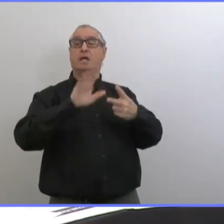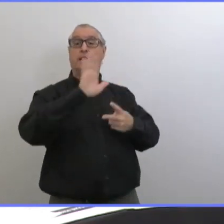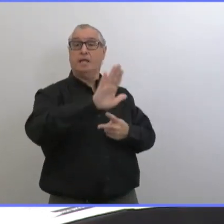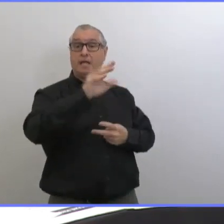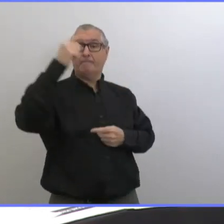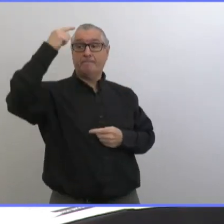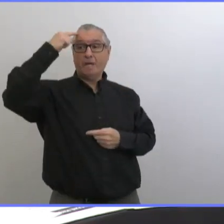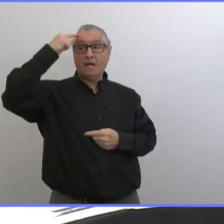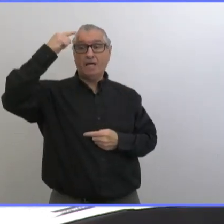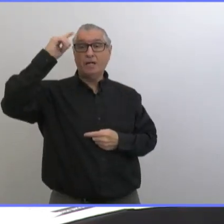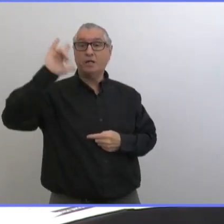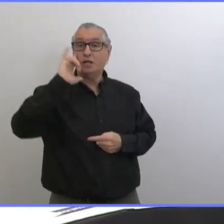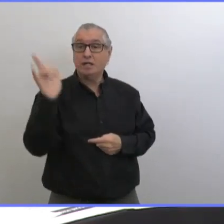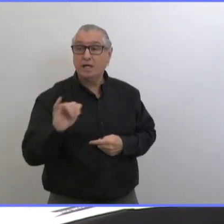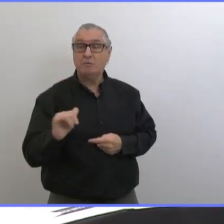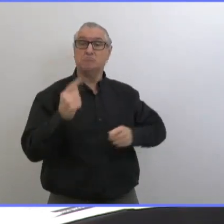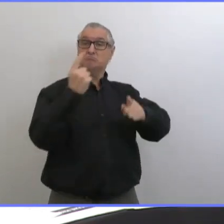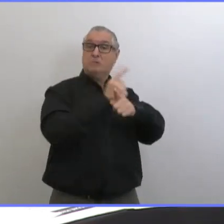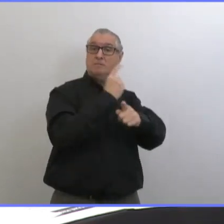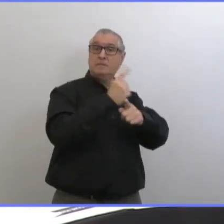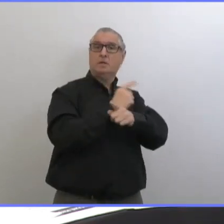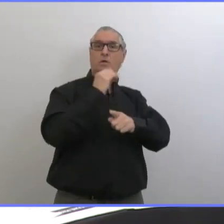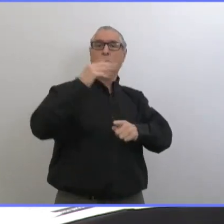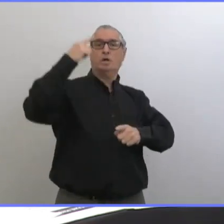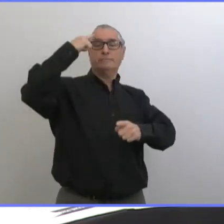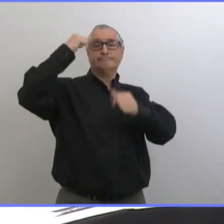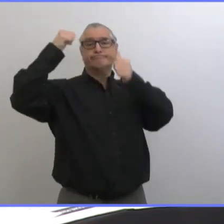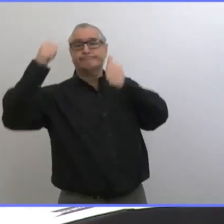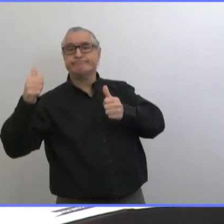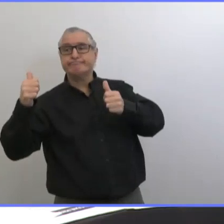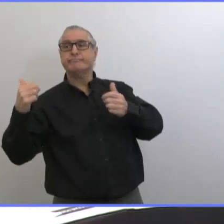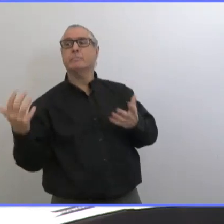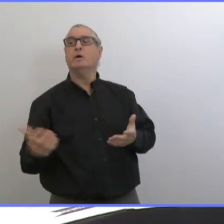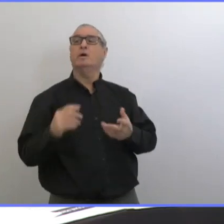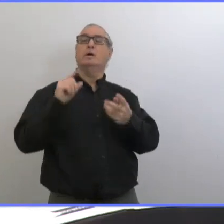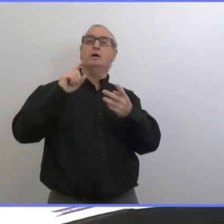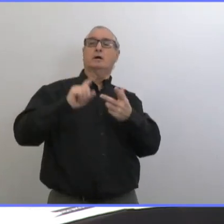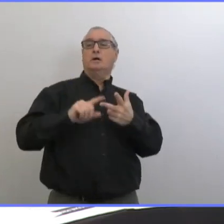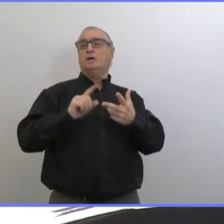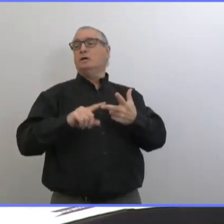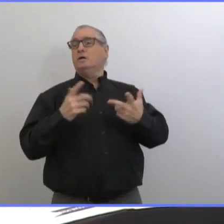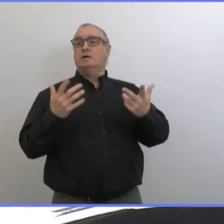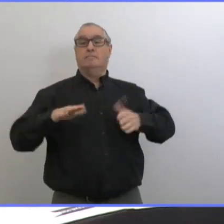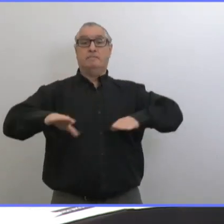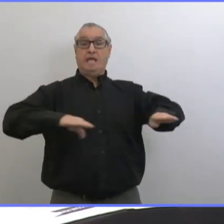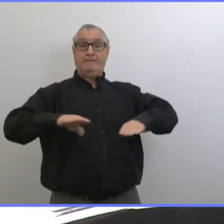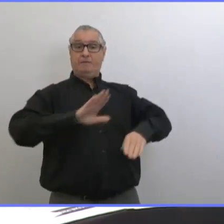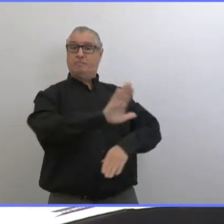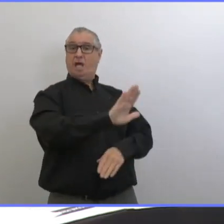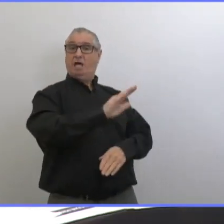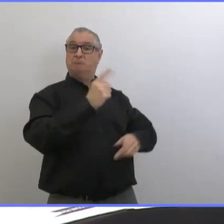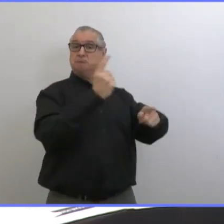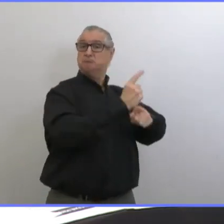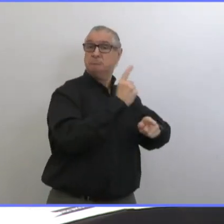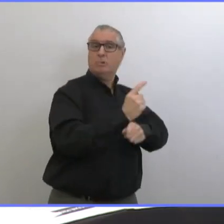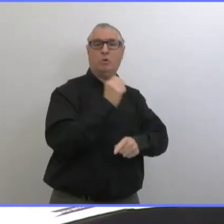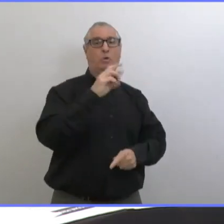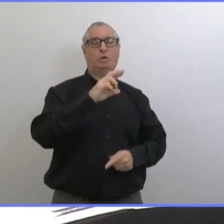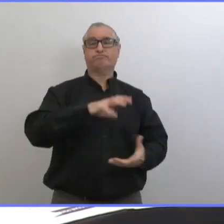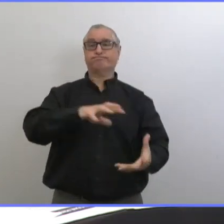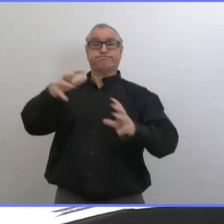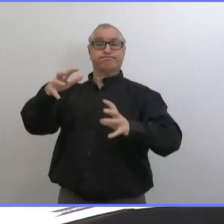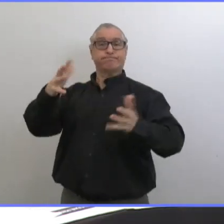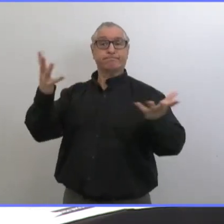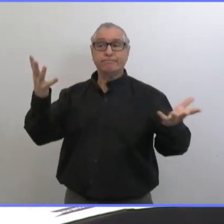leur statut au niveau de la santé et au niveau cognitif l'aide dont ils ont besoin dans la vie quotidienne on a regardé la structure de l